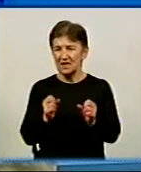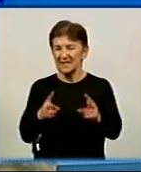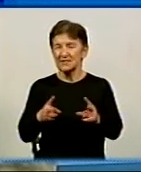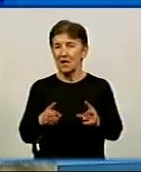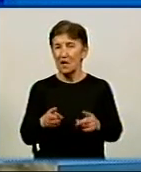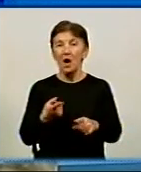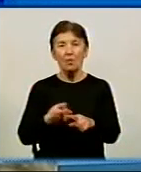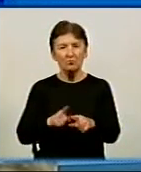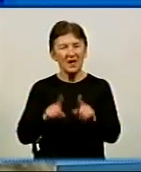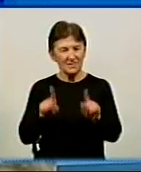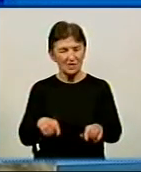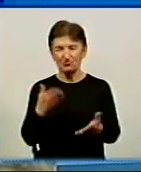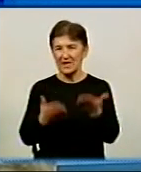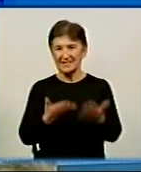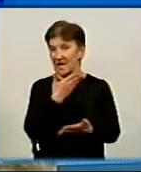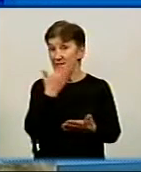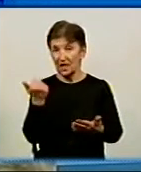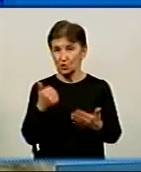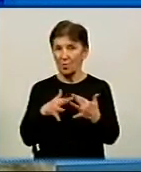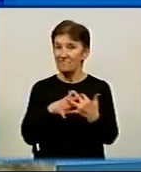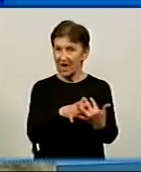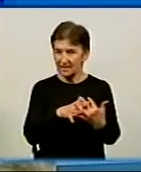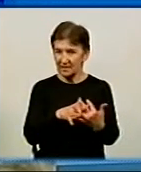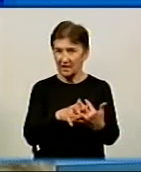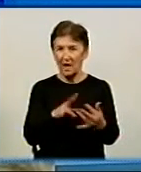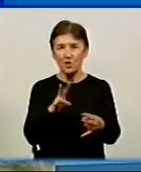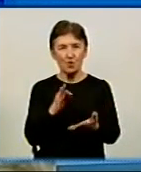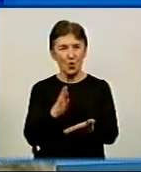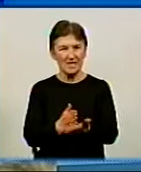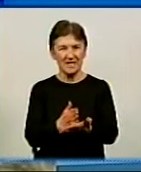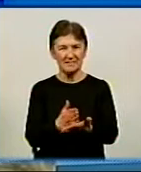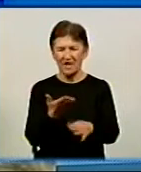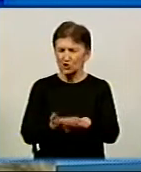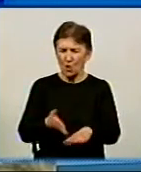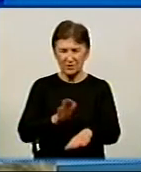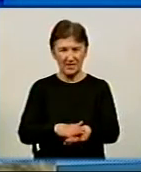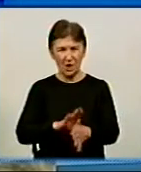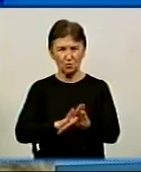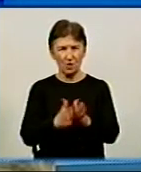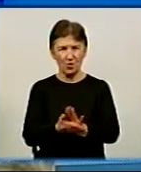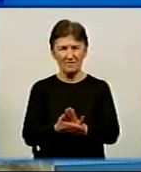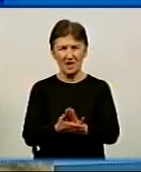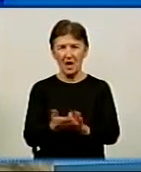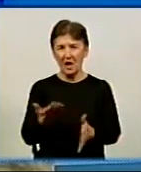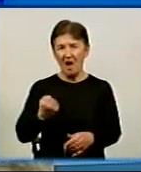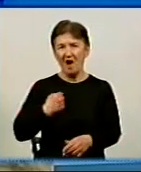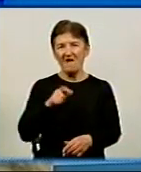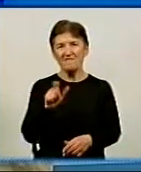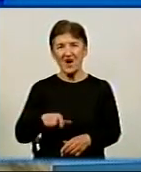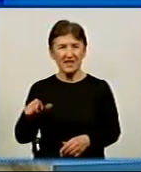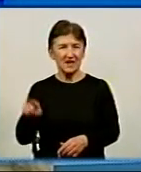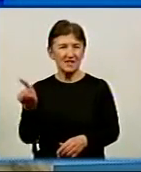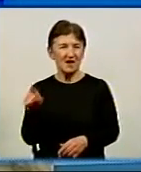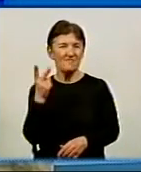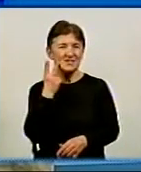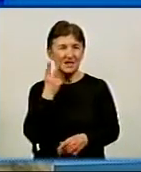навіть якщо і немає війни, все одно є дуже жорсткі умови, в підготовці, колектив, військовий, але це завжди